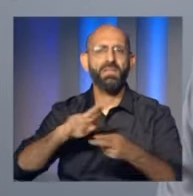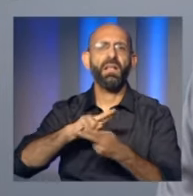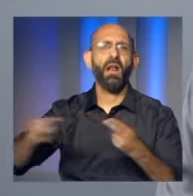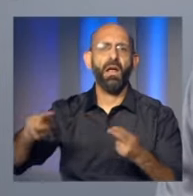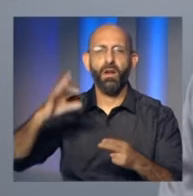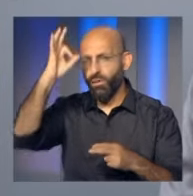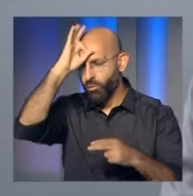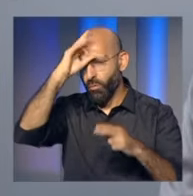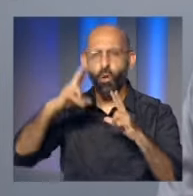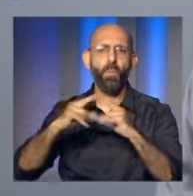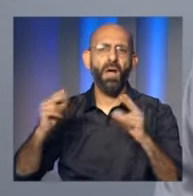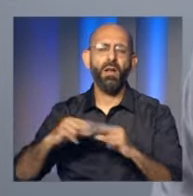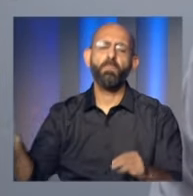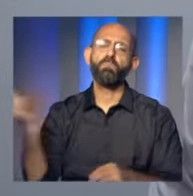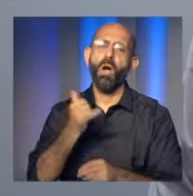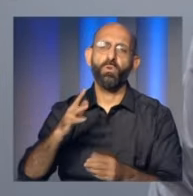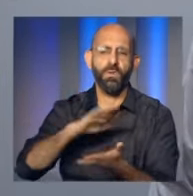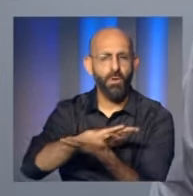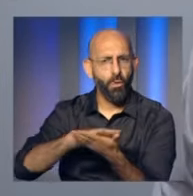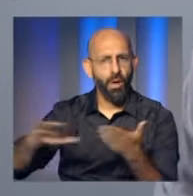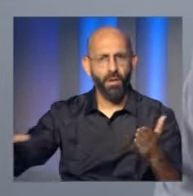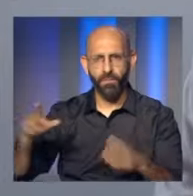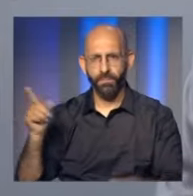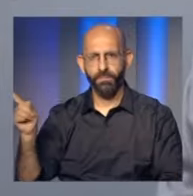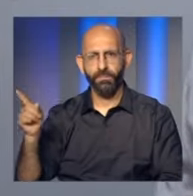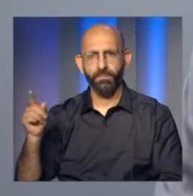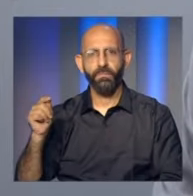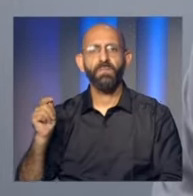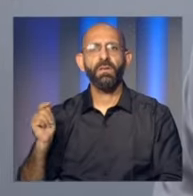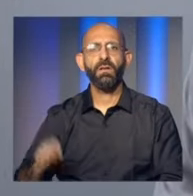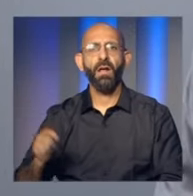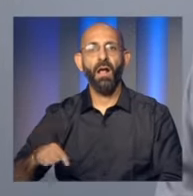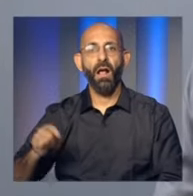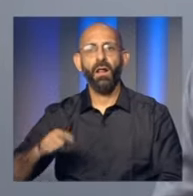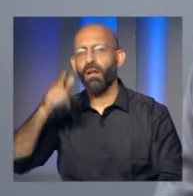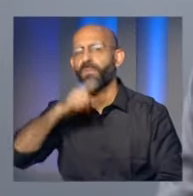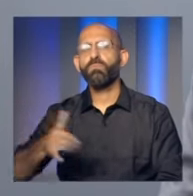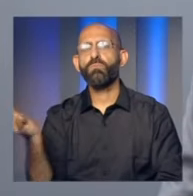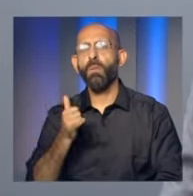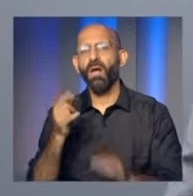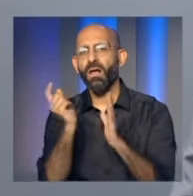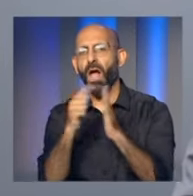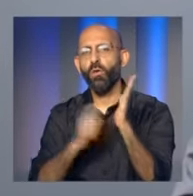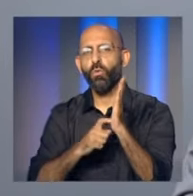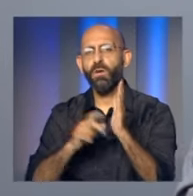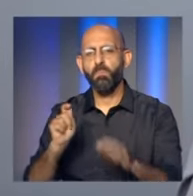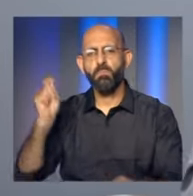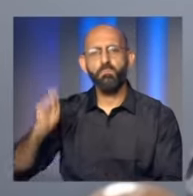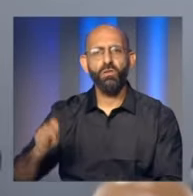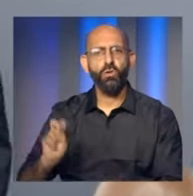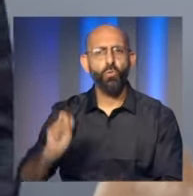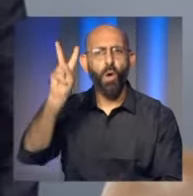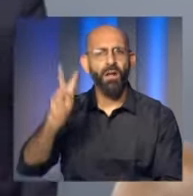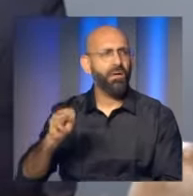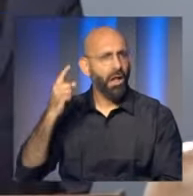حلول مستدامة تعيد الهدوء والاستقرار إلى جنوب لبنان من خلال سلة متكاملة